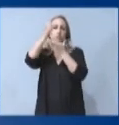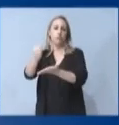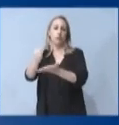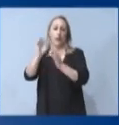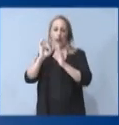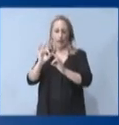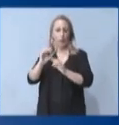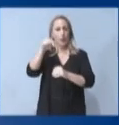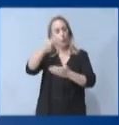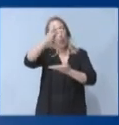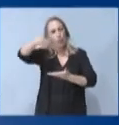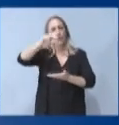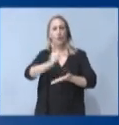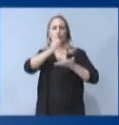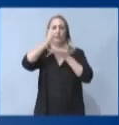λάμβαναν κανονικά.